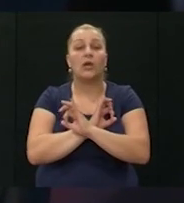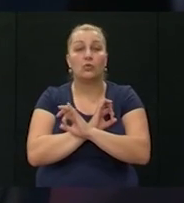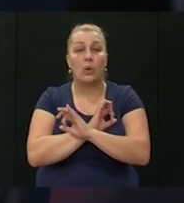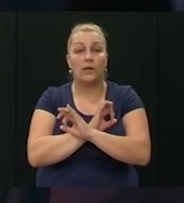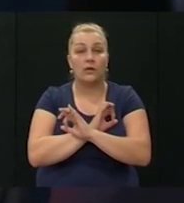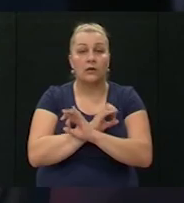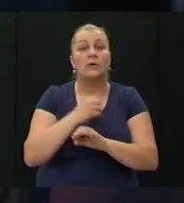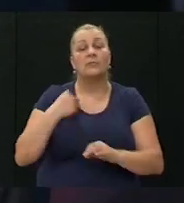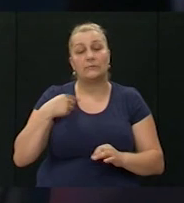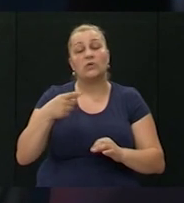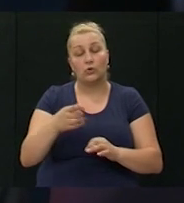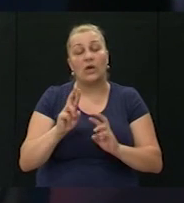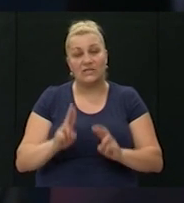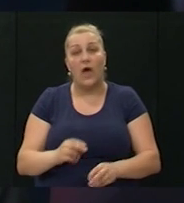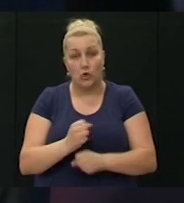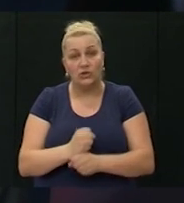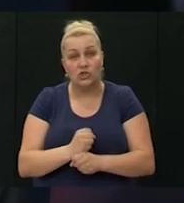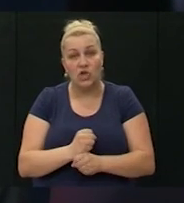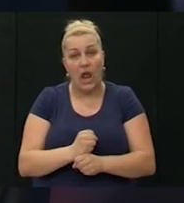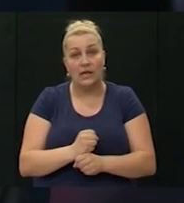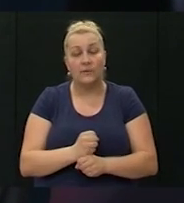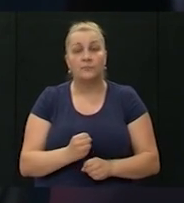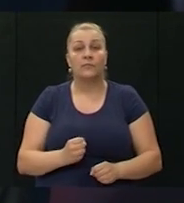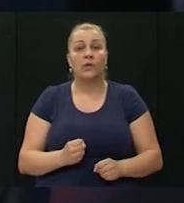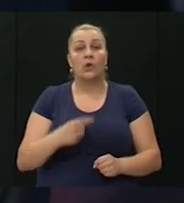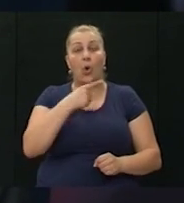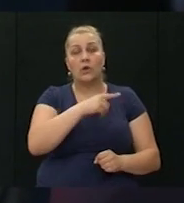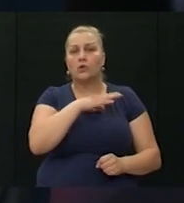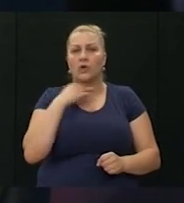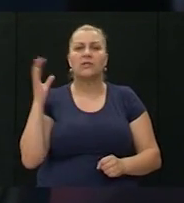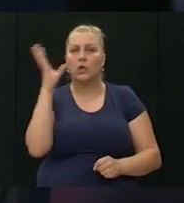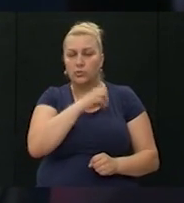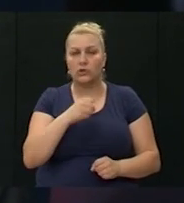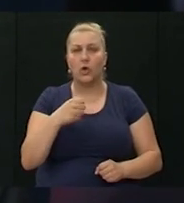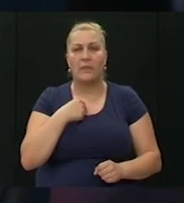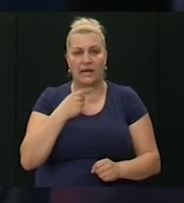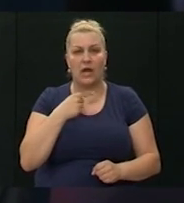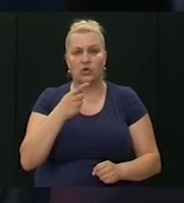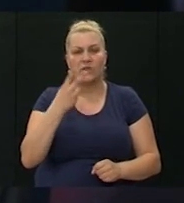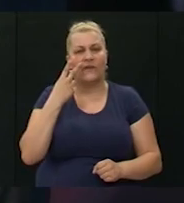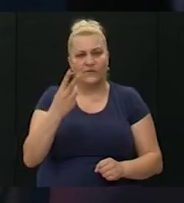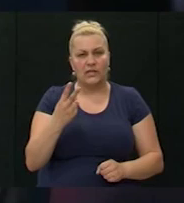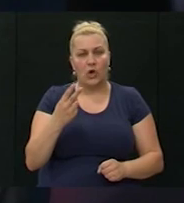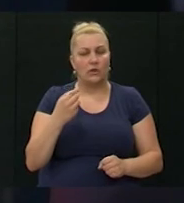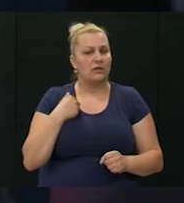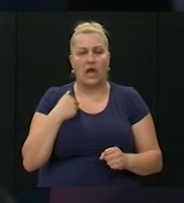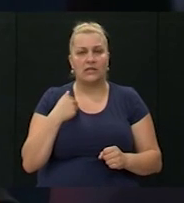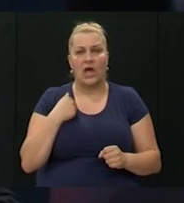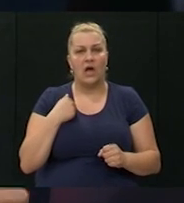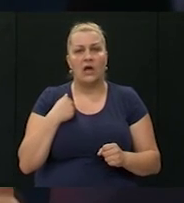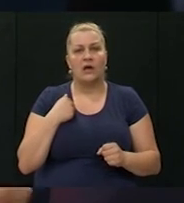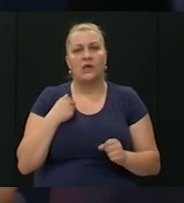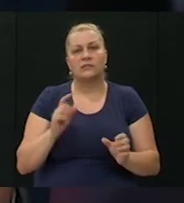toga smo se i držali zaista. I on dosta ljutito meni kaže, jer je vidio da ja